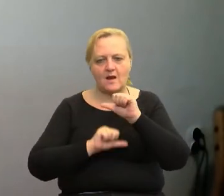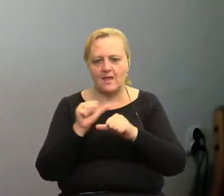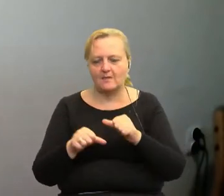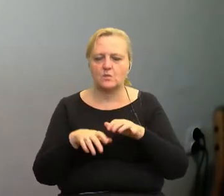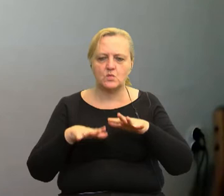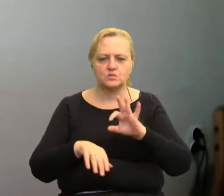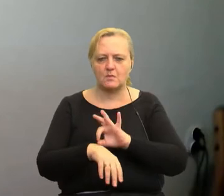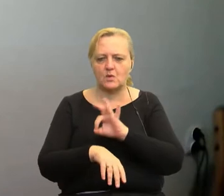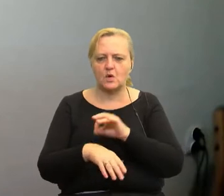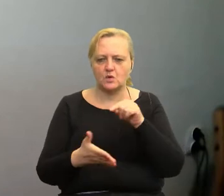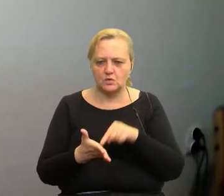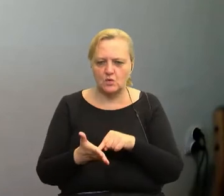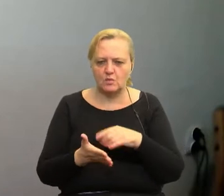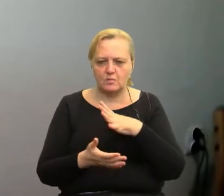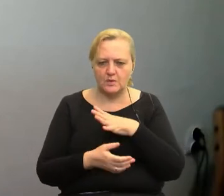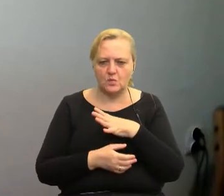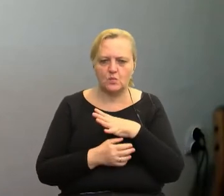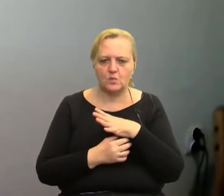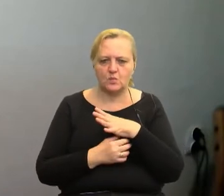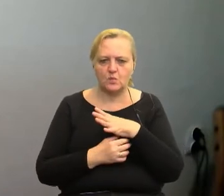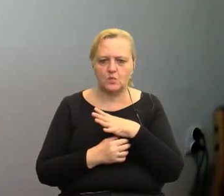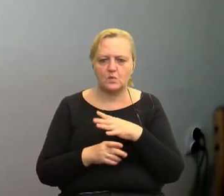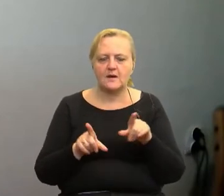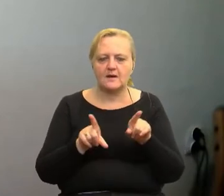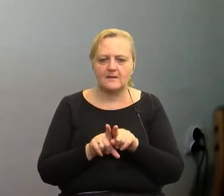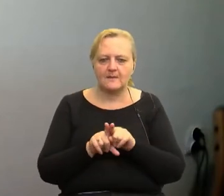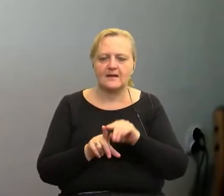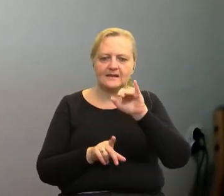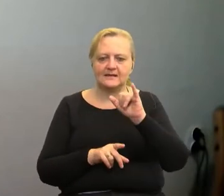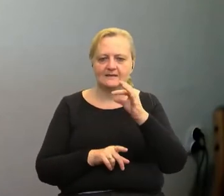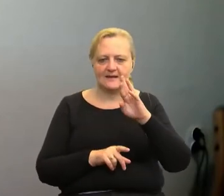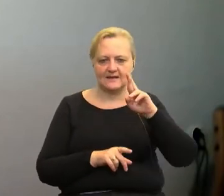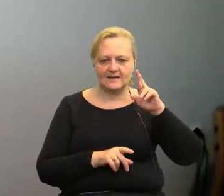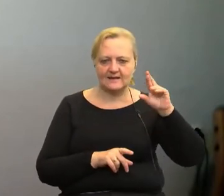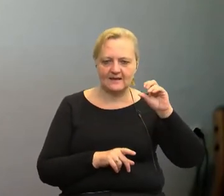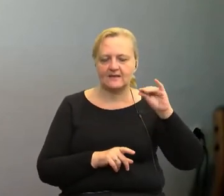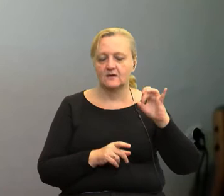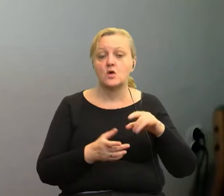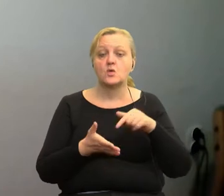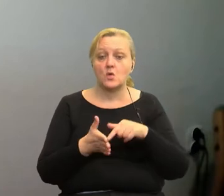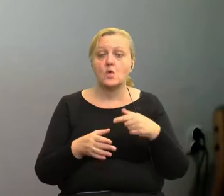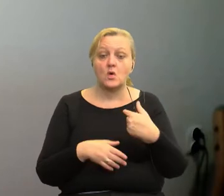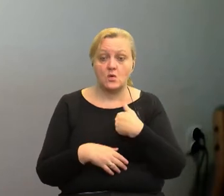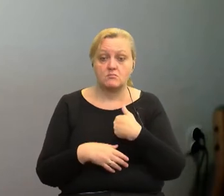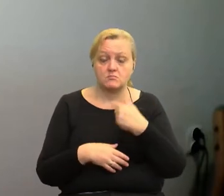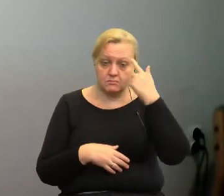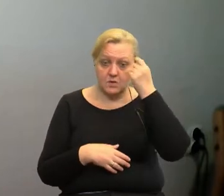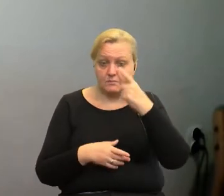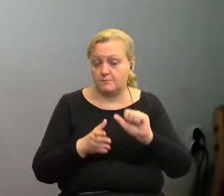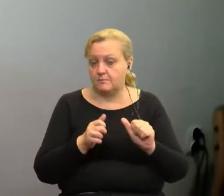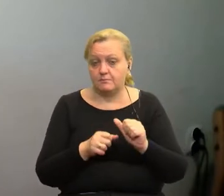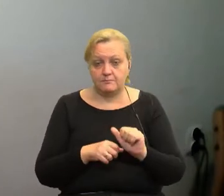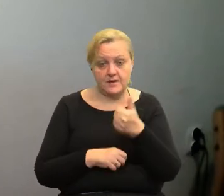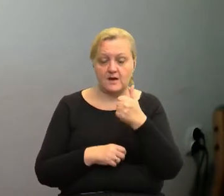potem było również w Interegu. Więc na pewno był pierwszy pomysł, rozwialiśmy go przez